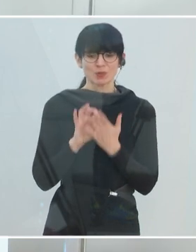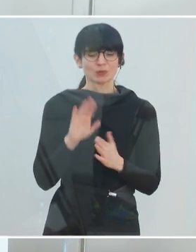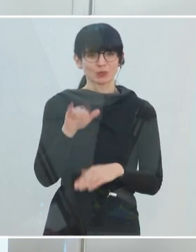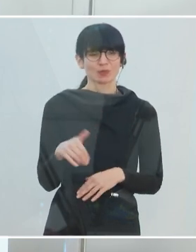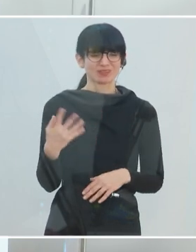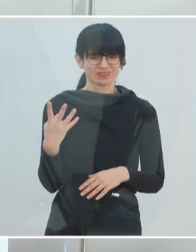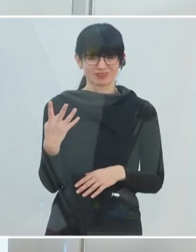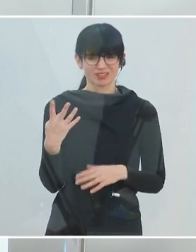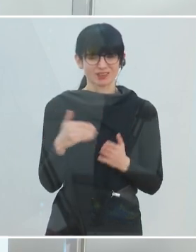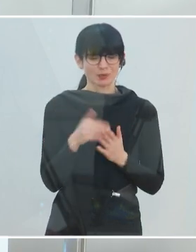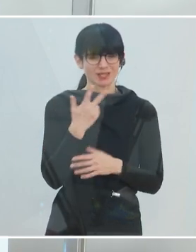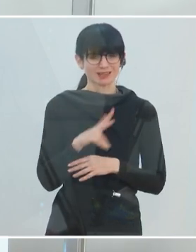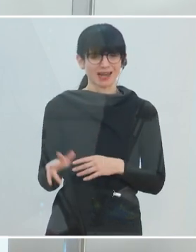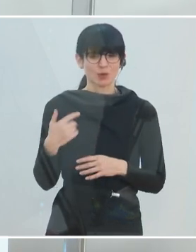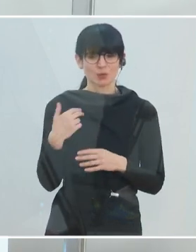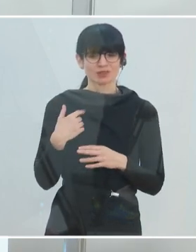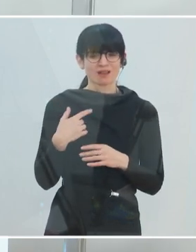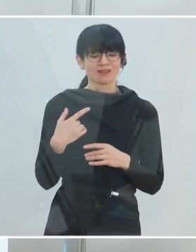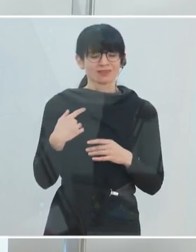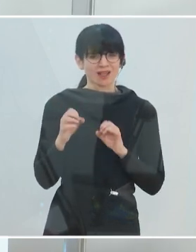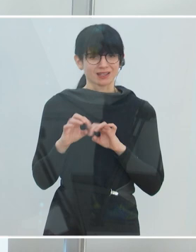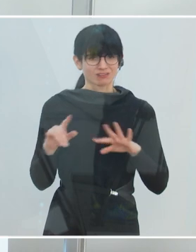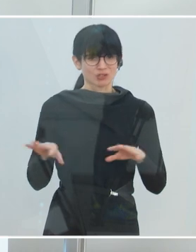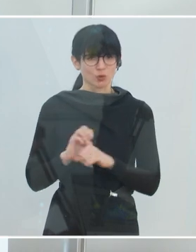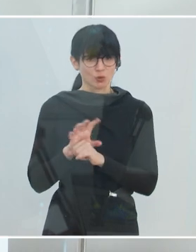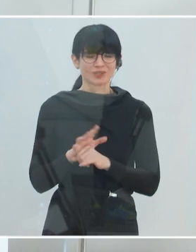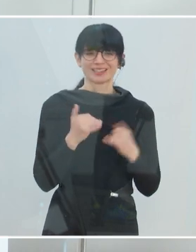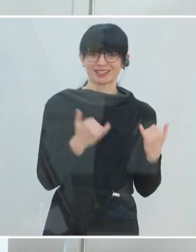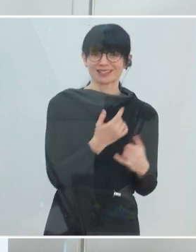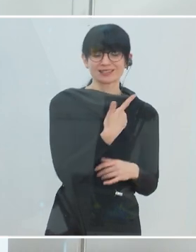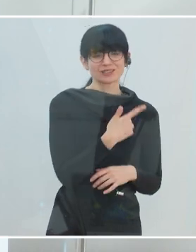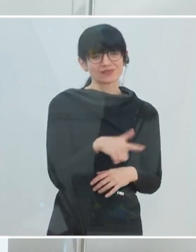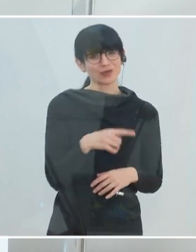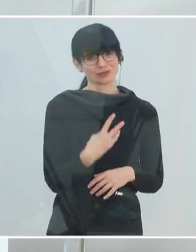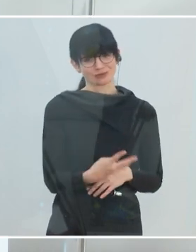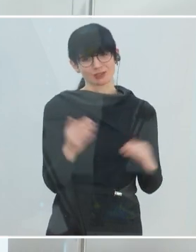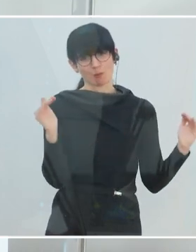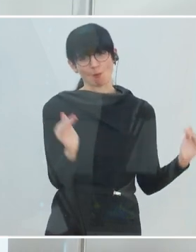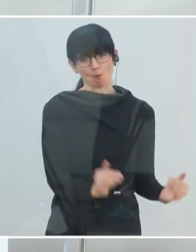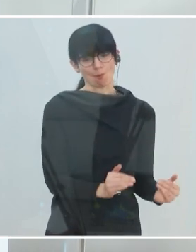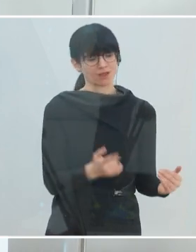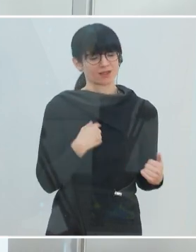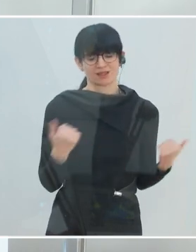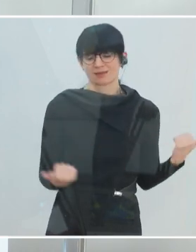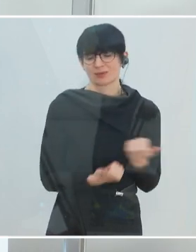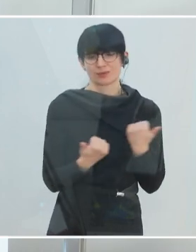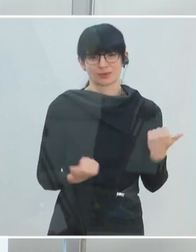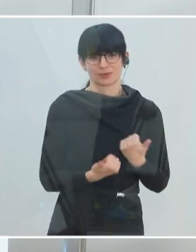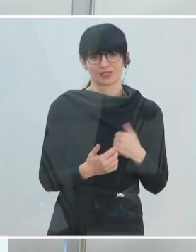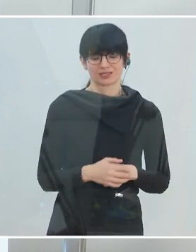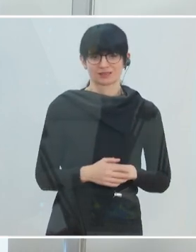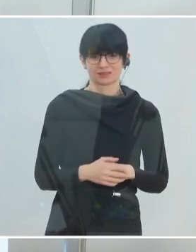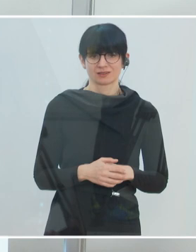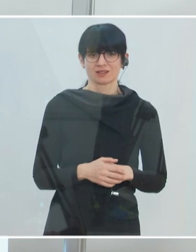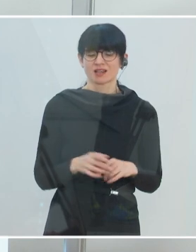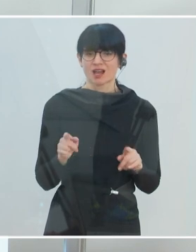.300 aktive Infektionsfälle. Jetzt sind wir bei 240. Also sensationeller Trend, auch mit der